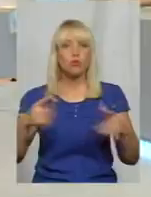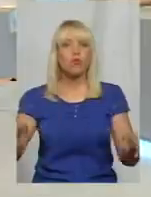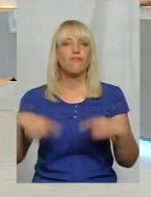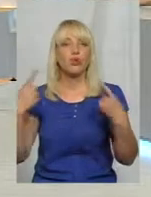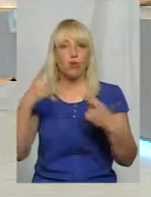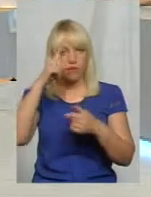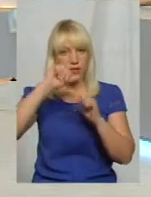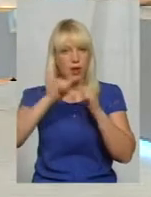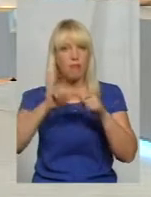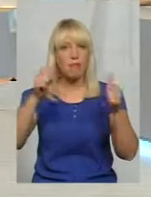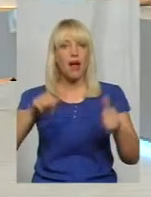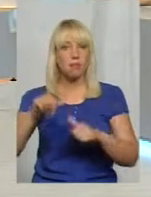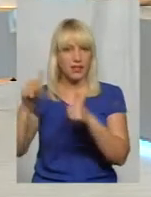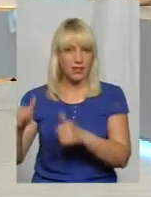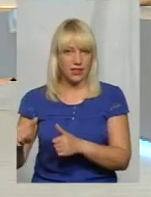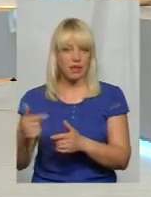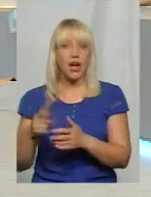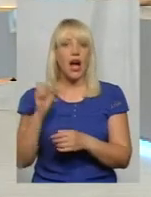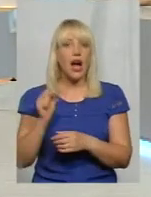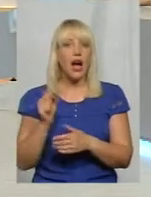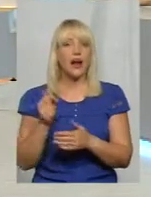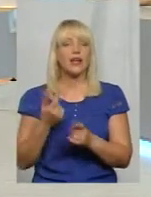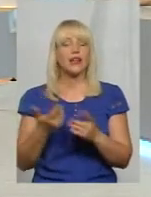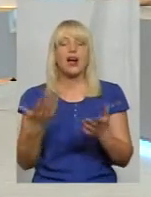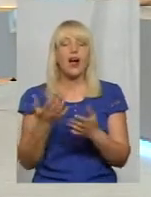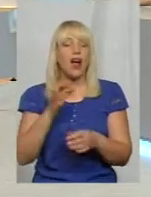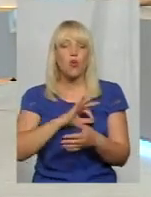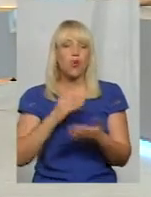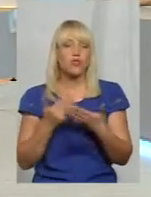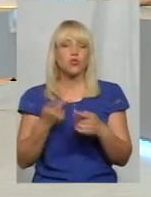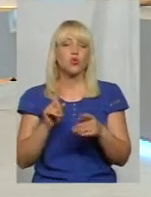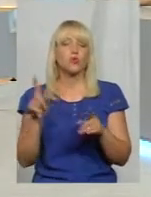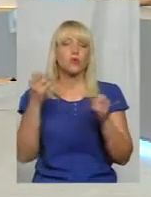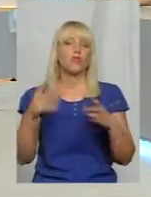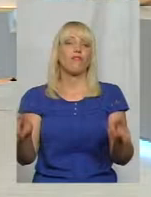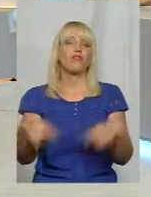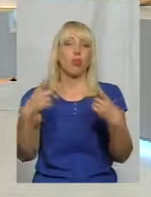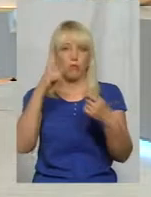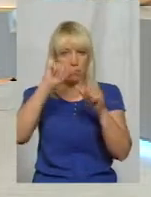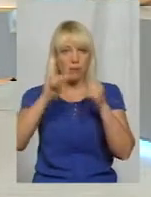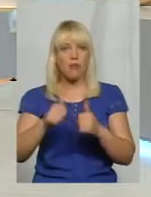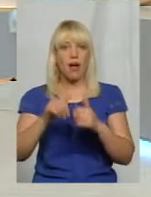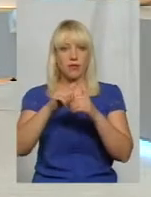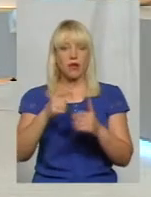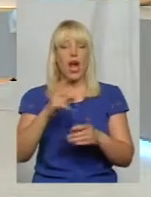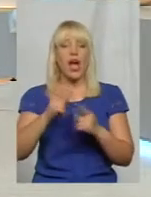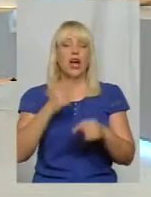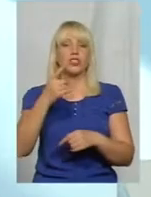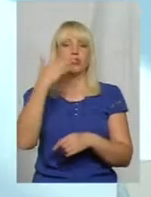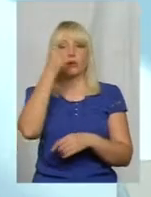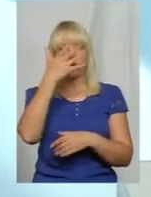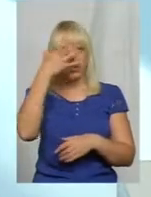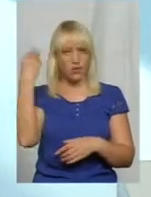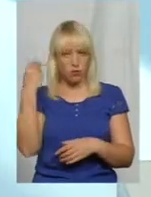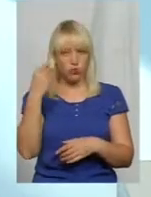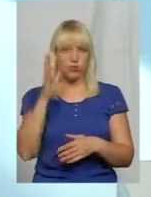'ятки, яка від того користь, якщо ми зараз відновимо пам'ятку, а через років п'ять ми забудемо, вона